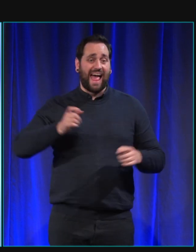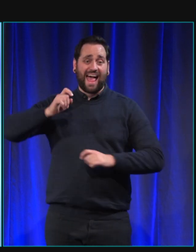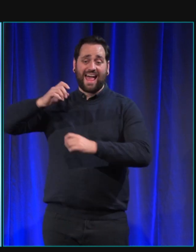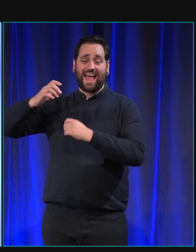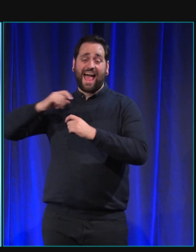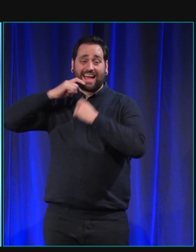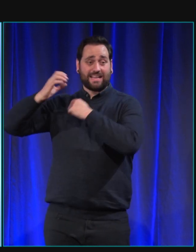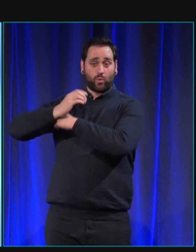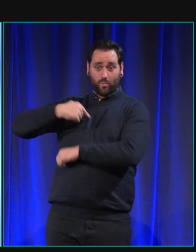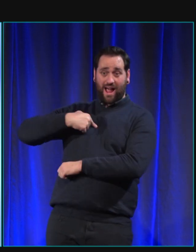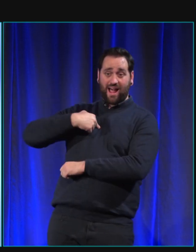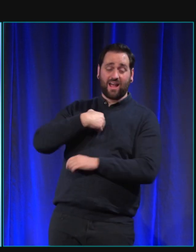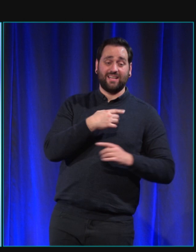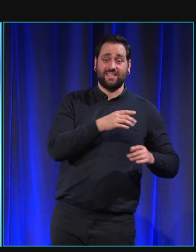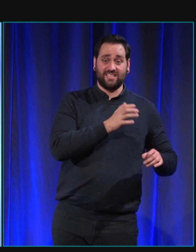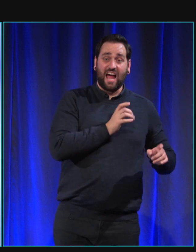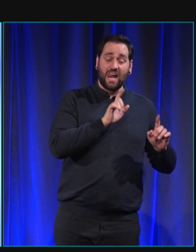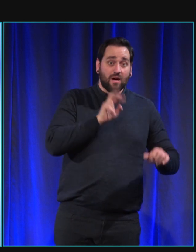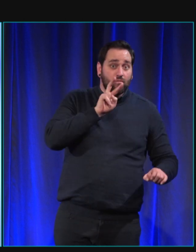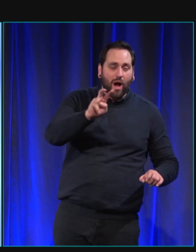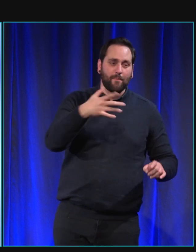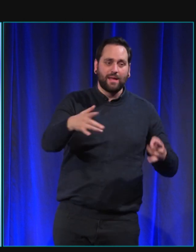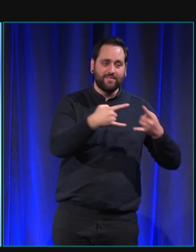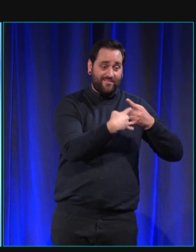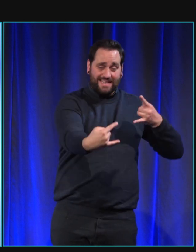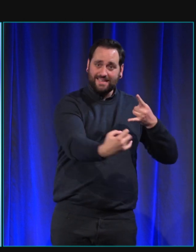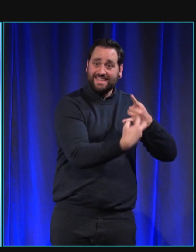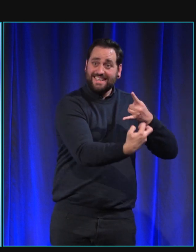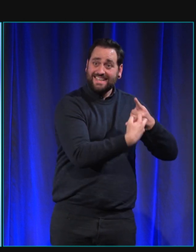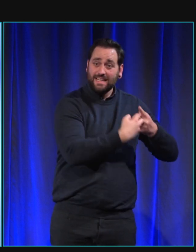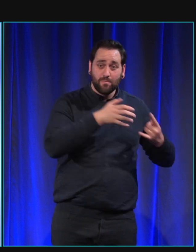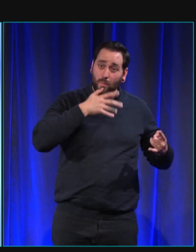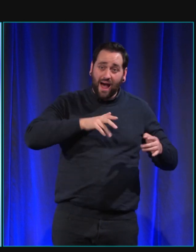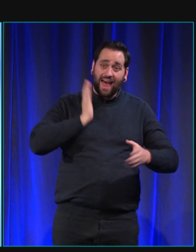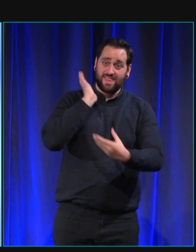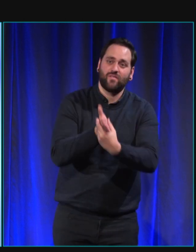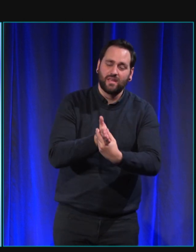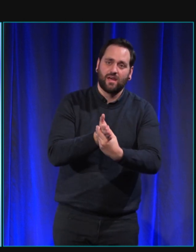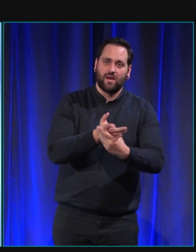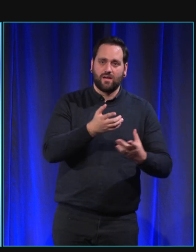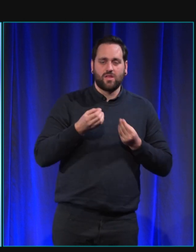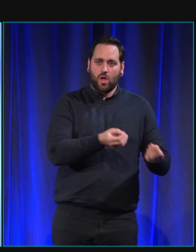me protéger de ça et ça a été terrible pour cette chienne